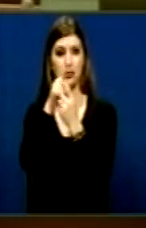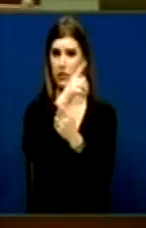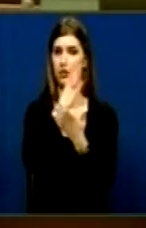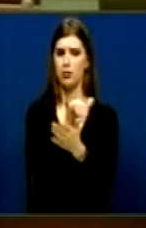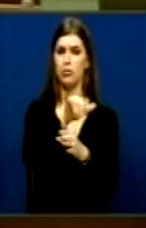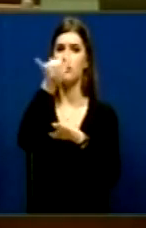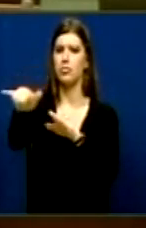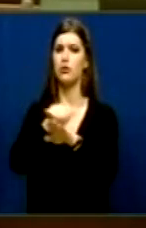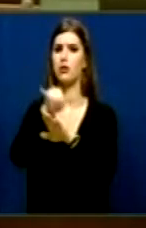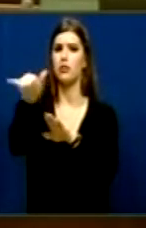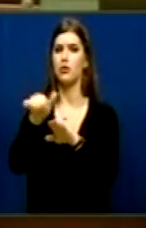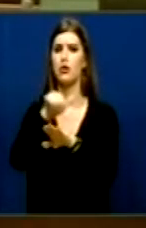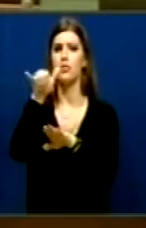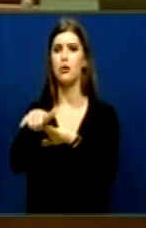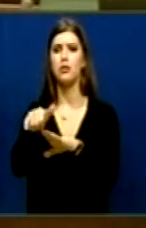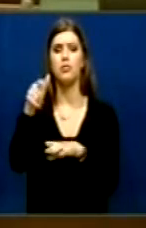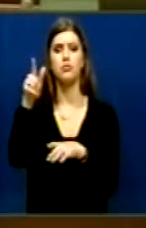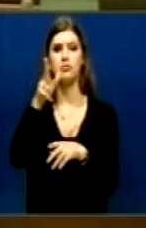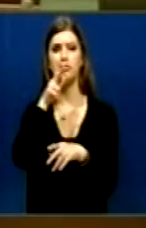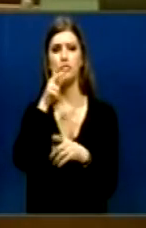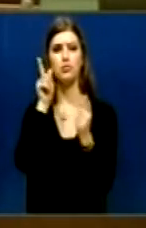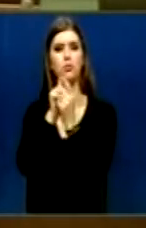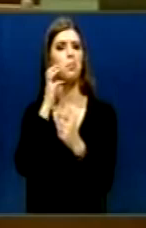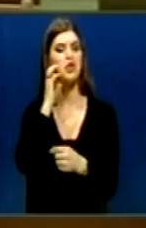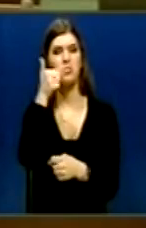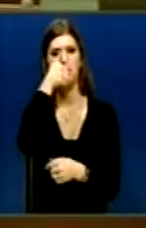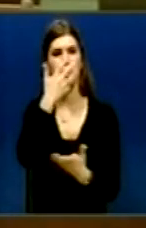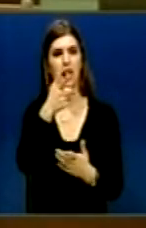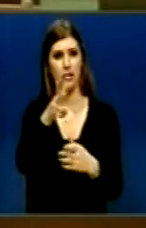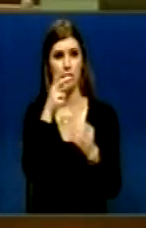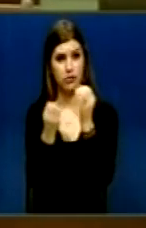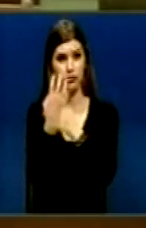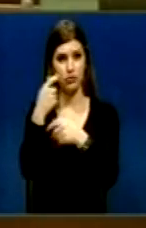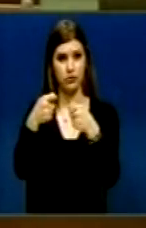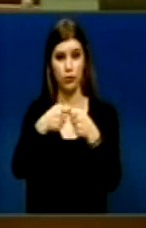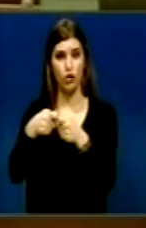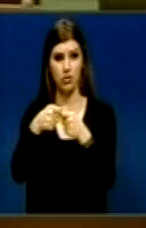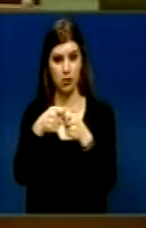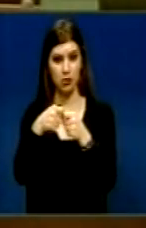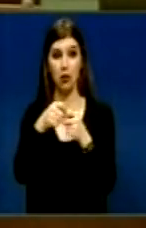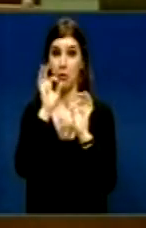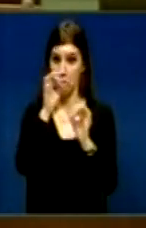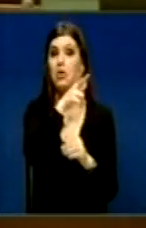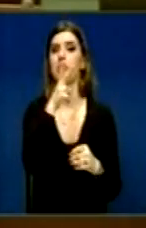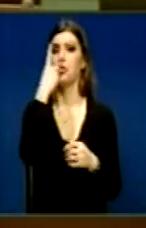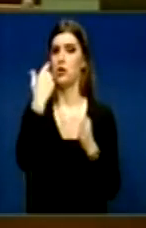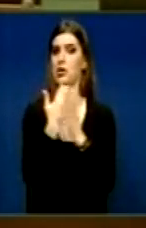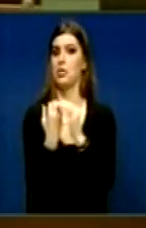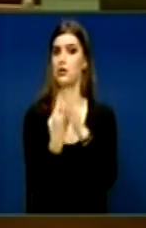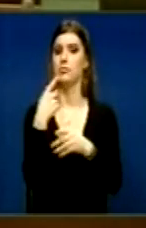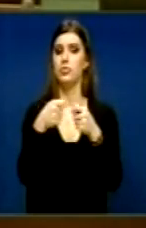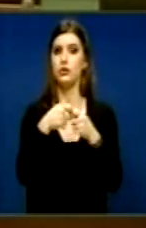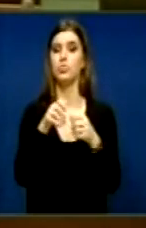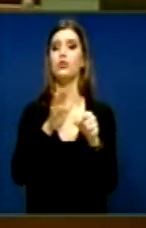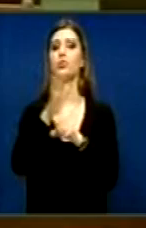Kryon edhe një akundervar fris Me që e se po shkoni atje kryon edhe Do e e shetë tjera të nevojshme për Kosovë Pas në që kjo që e nga e betyra juj Unë nuk kom një